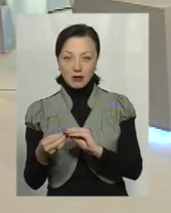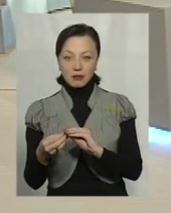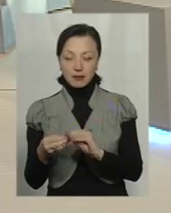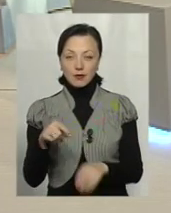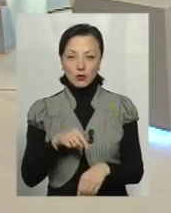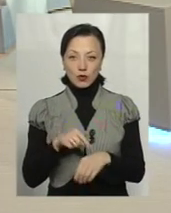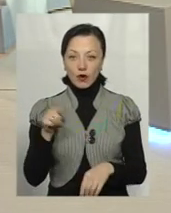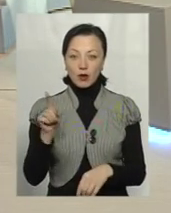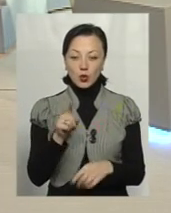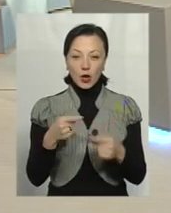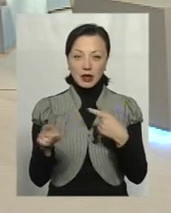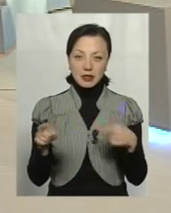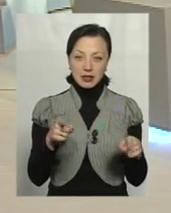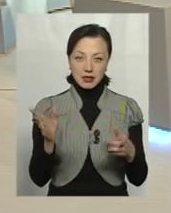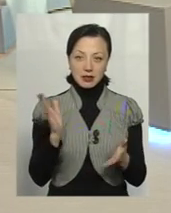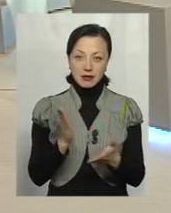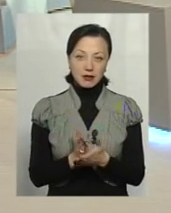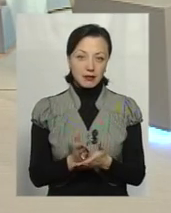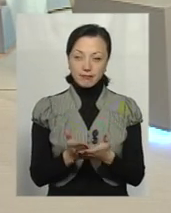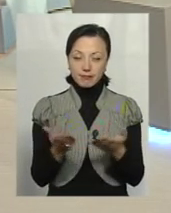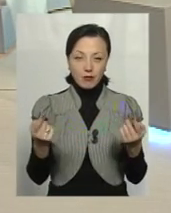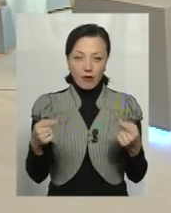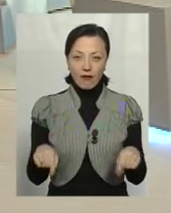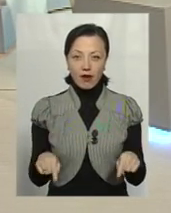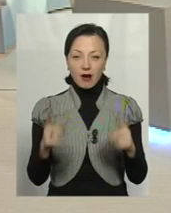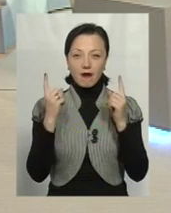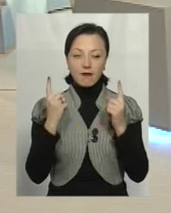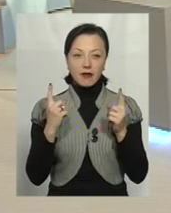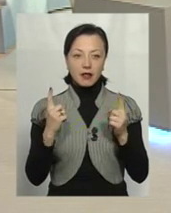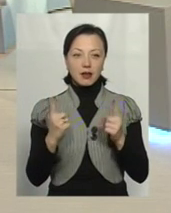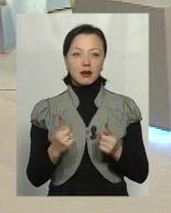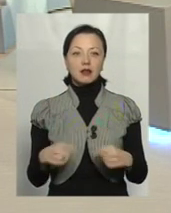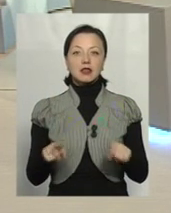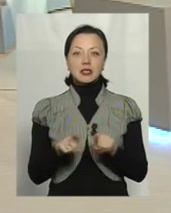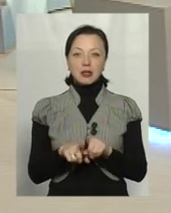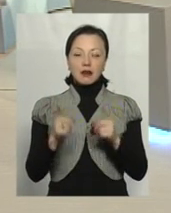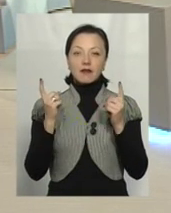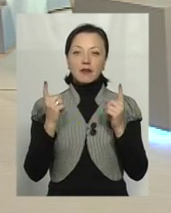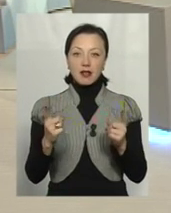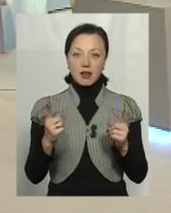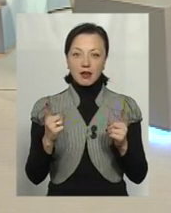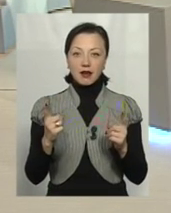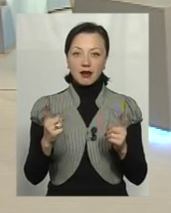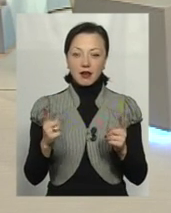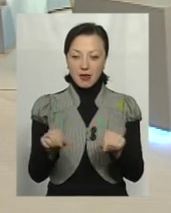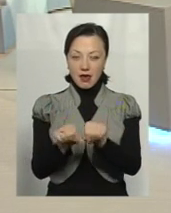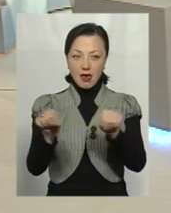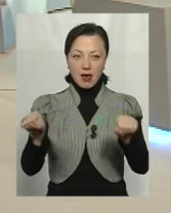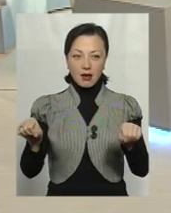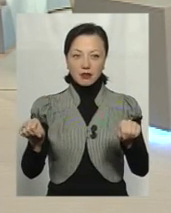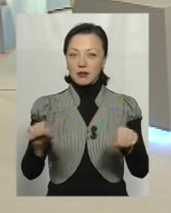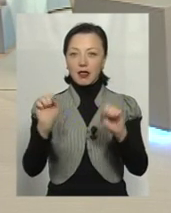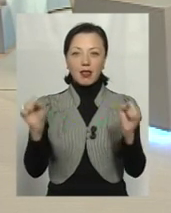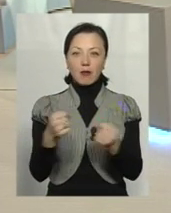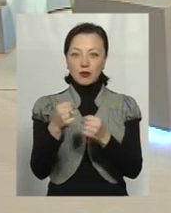відчуваємо, що різниця провальна, дуже велика, настільки великий яр, який не можна перескочити.